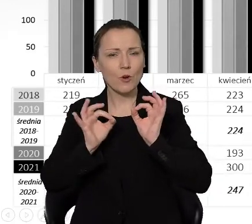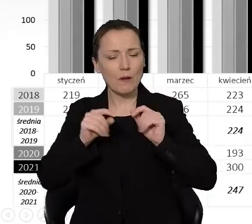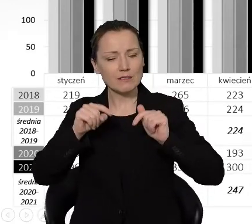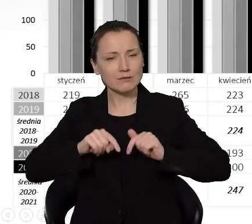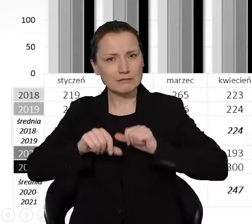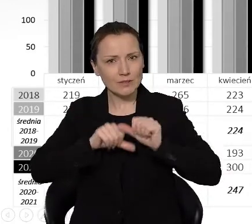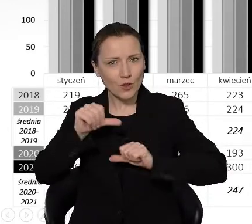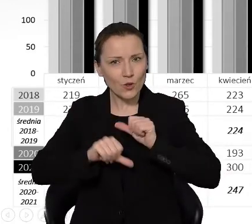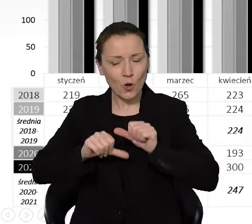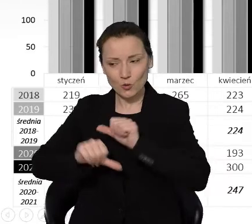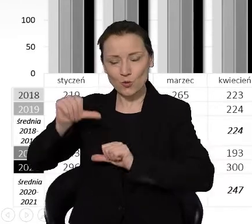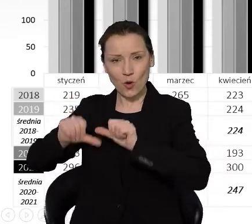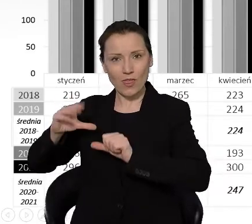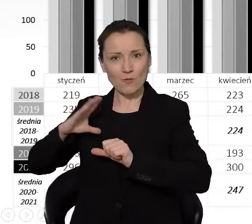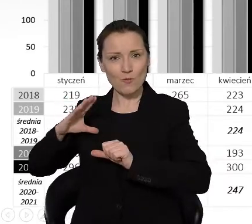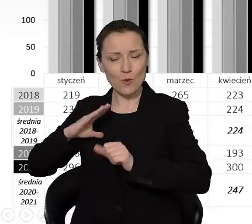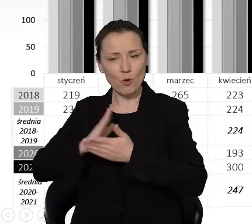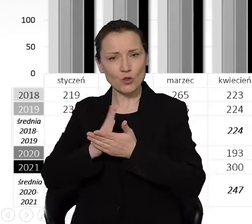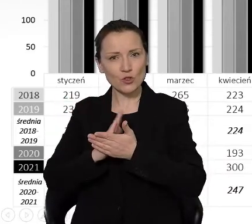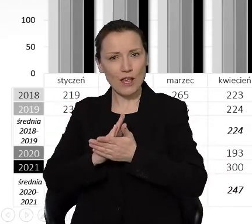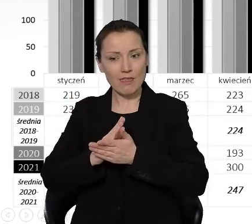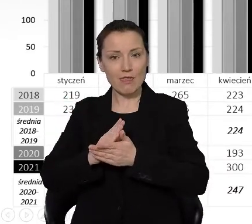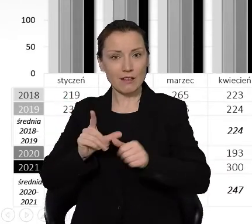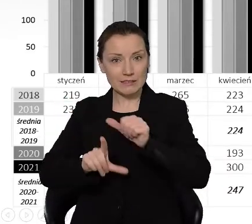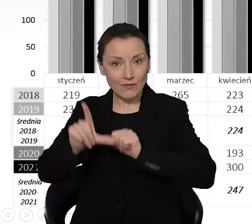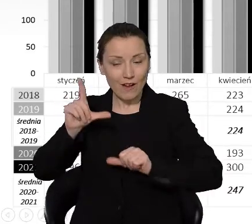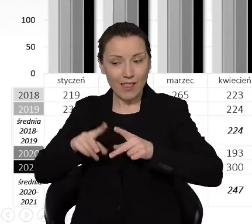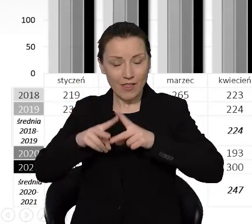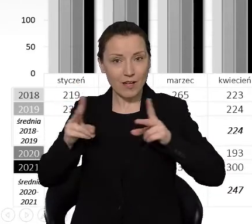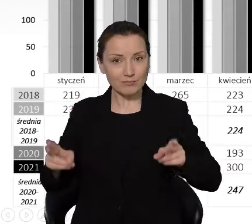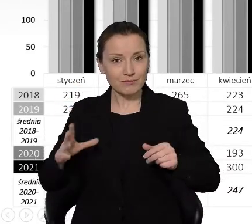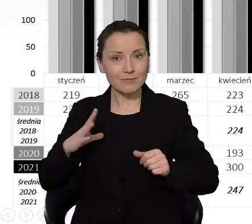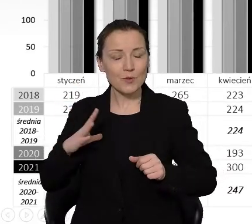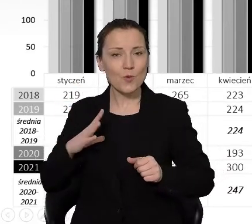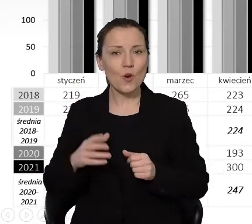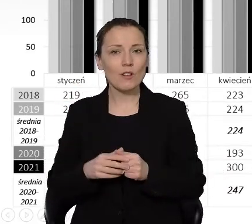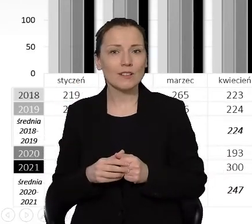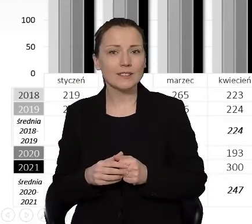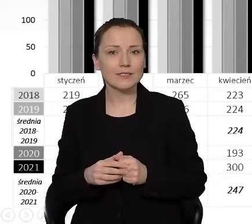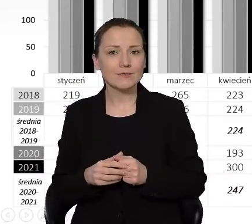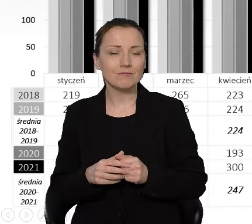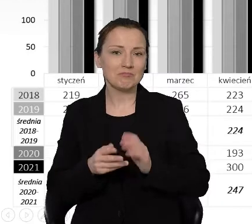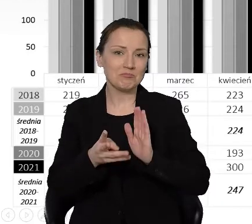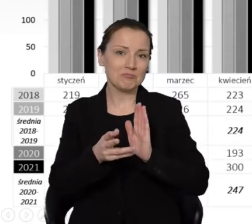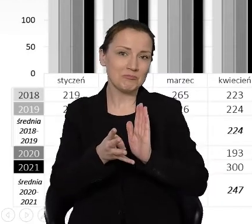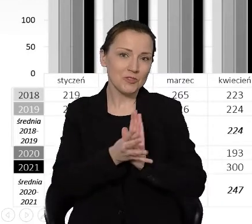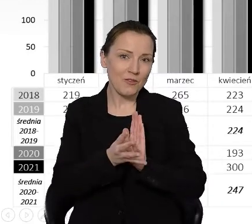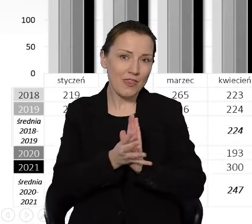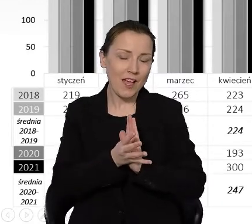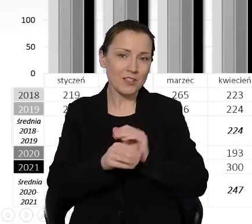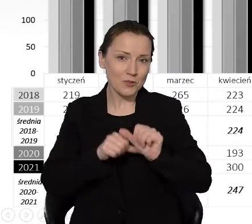danymi dotyczącymi średniej z dwóch lat, kiedy jeszcze nie było COVID-u, a więc 19-20.